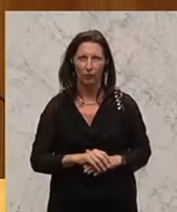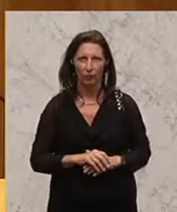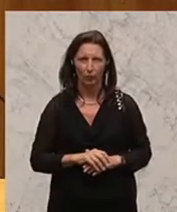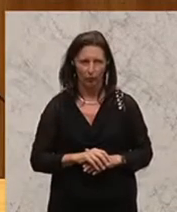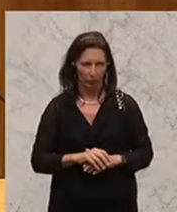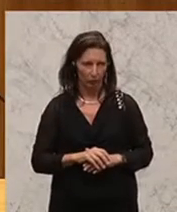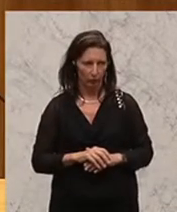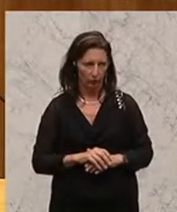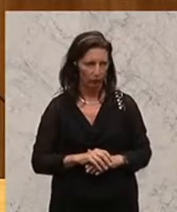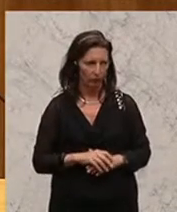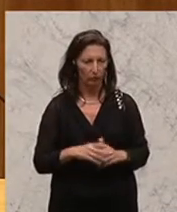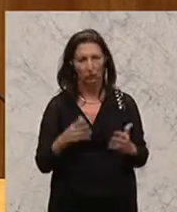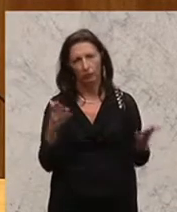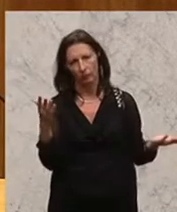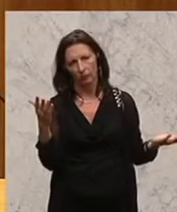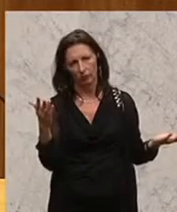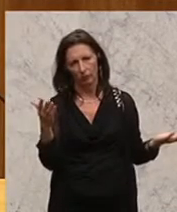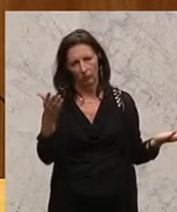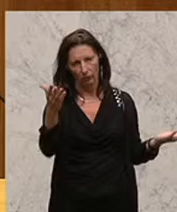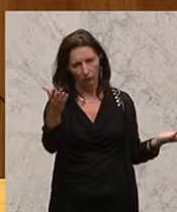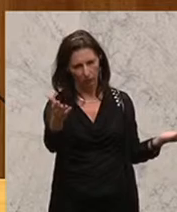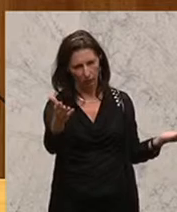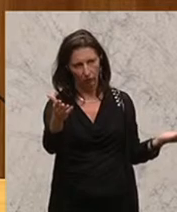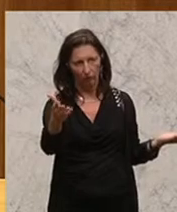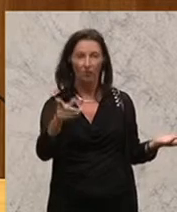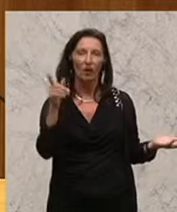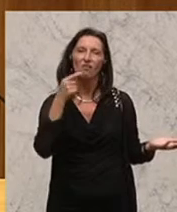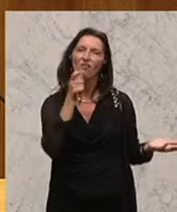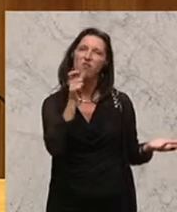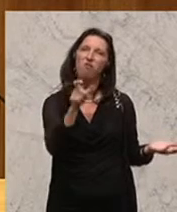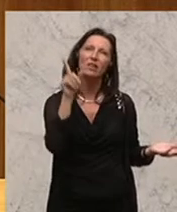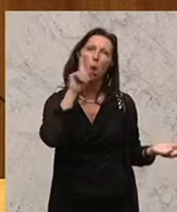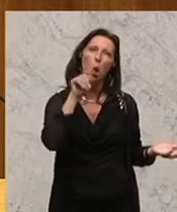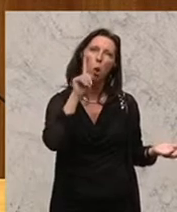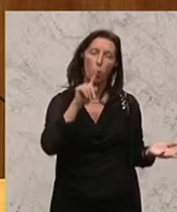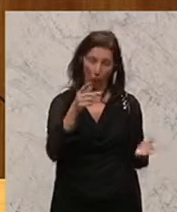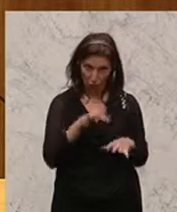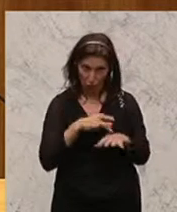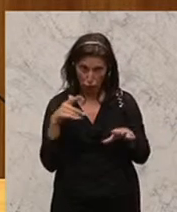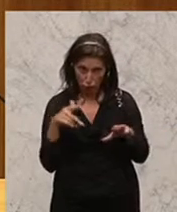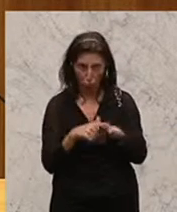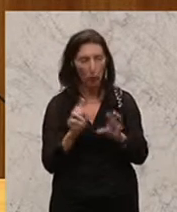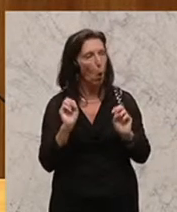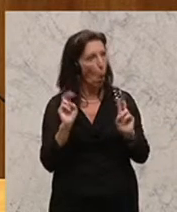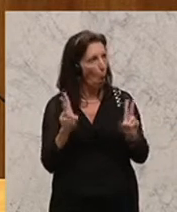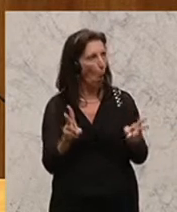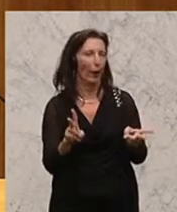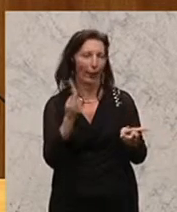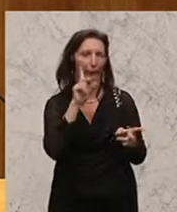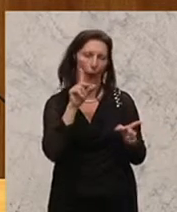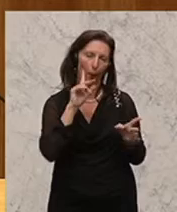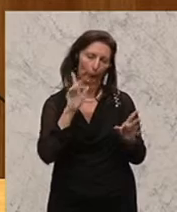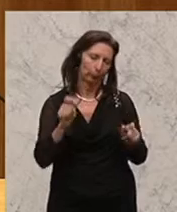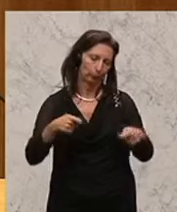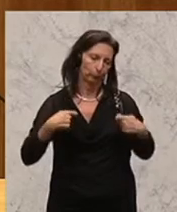Dann war es nicht. wenn Sie sich an dem Wort Verlogenheit stoßen, dann nehme ich das gerne zurück. Aber ich möchte